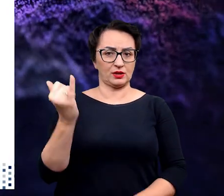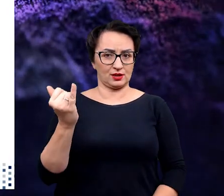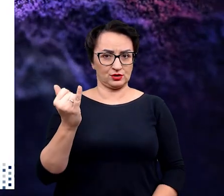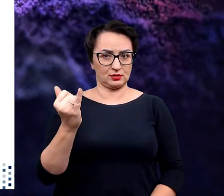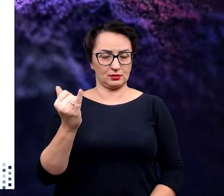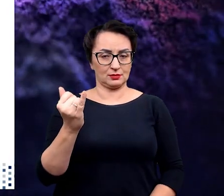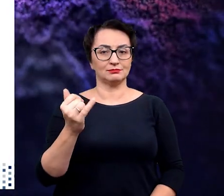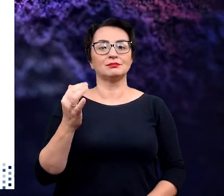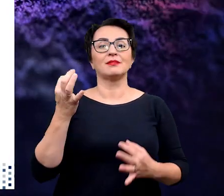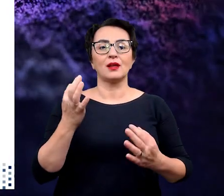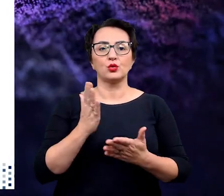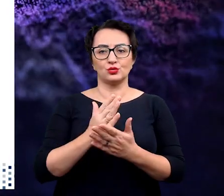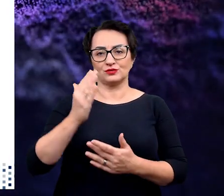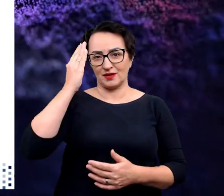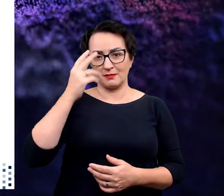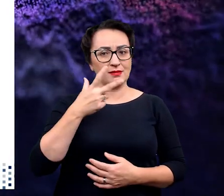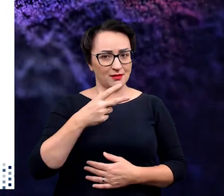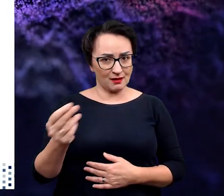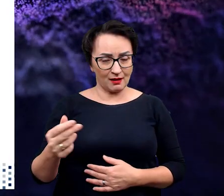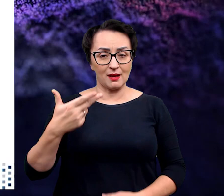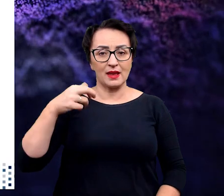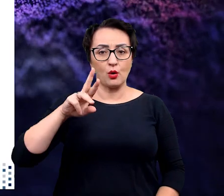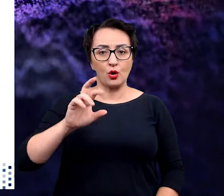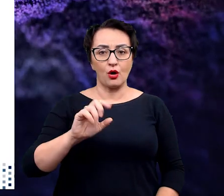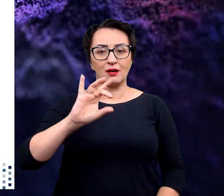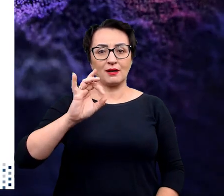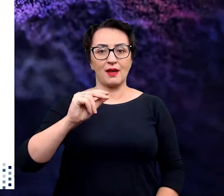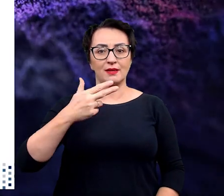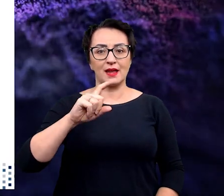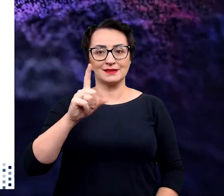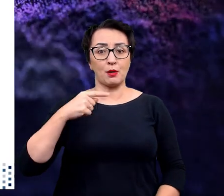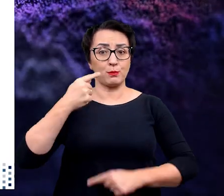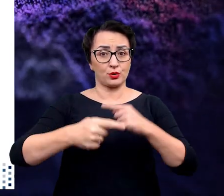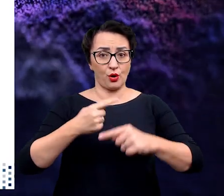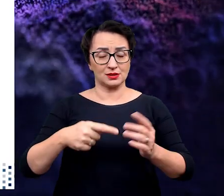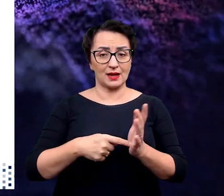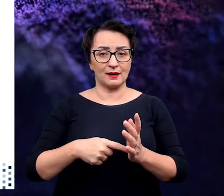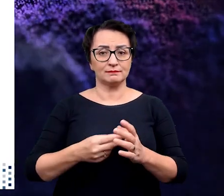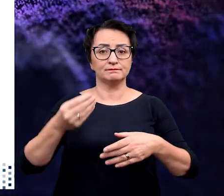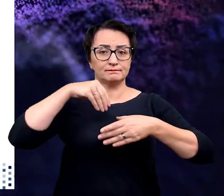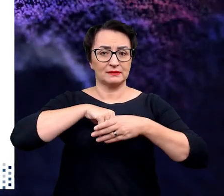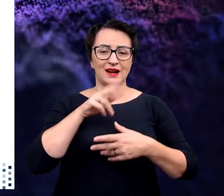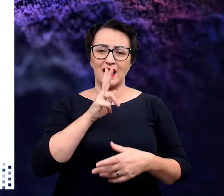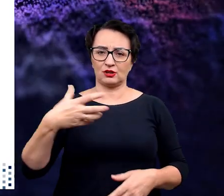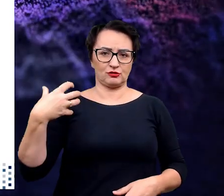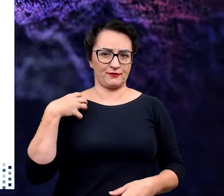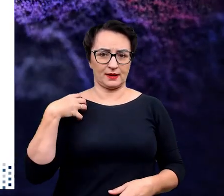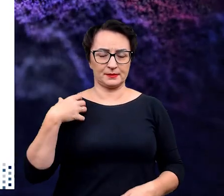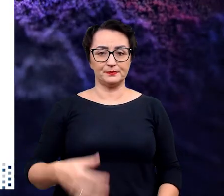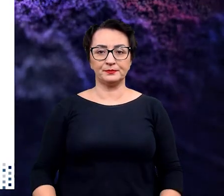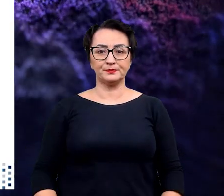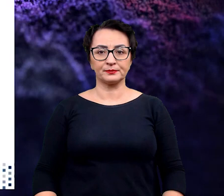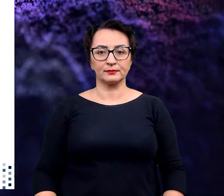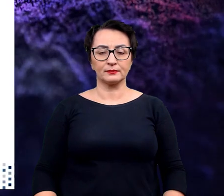i wyłącznie u dzieci. Wiemy już w tym momencie jednak, że neurogenezę, proces neurogenezy zachodzi w